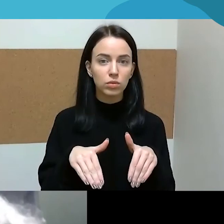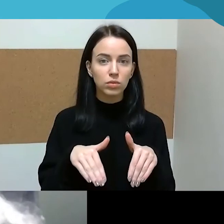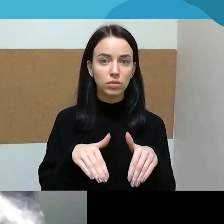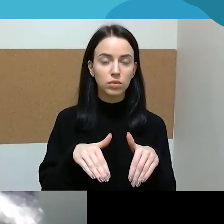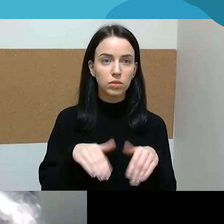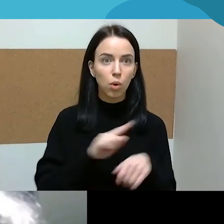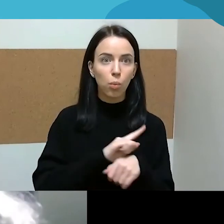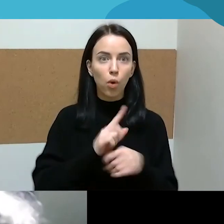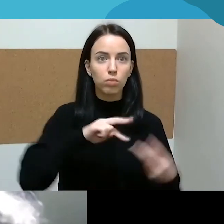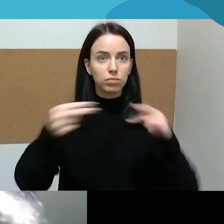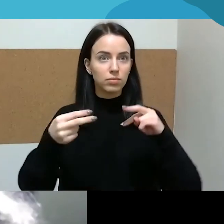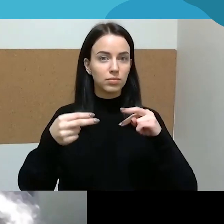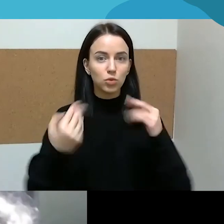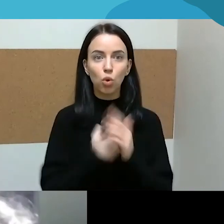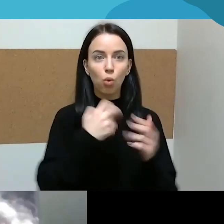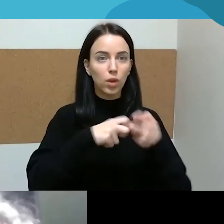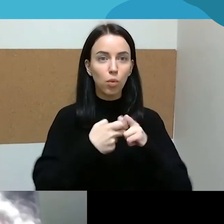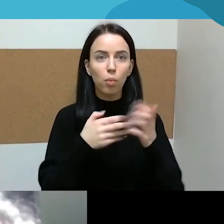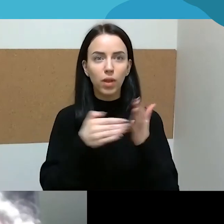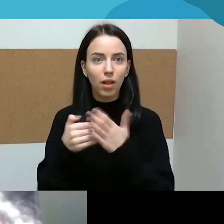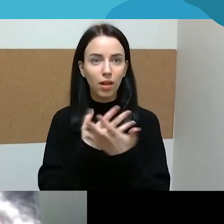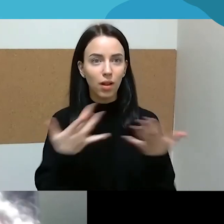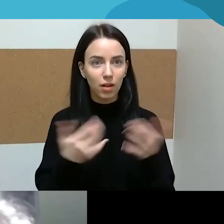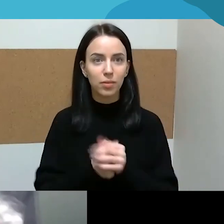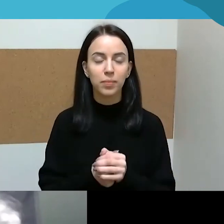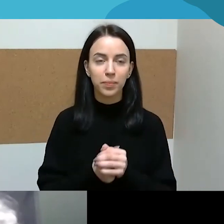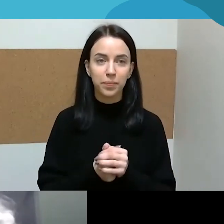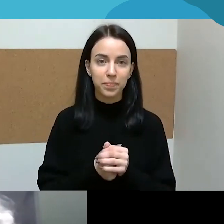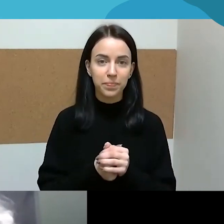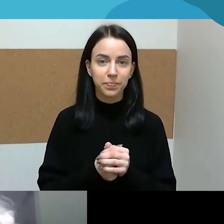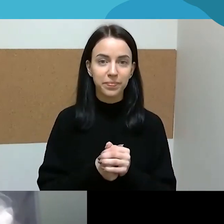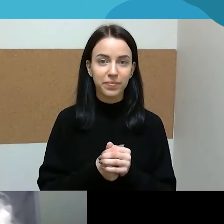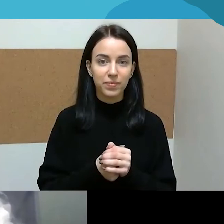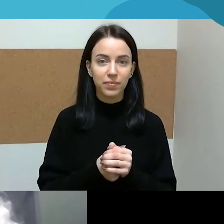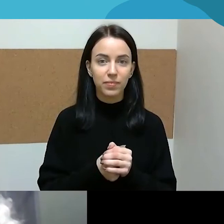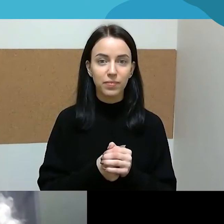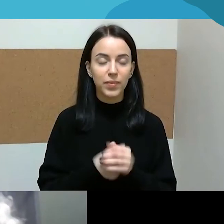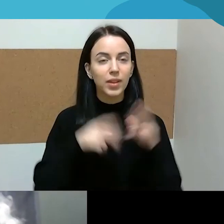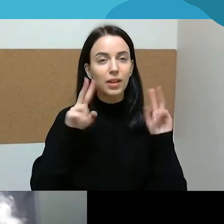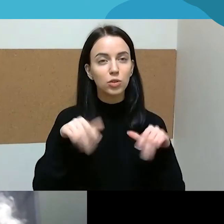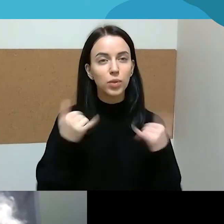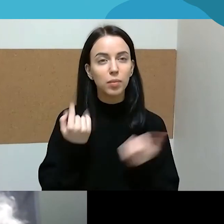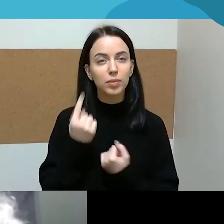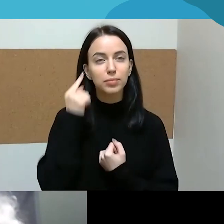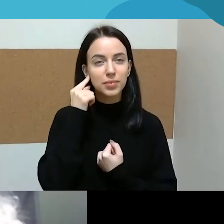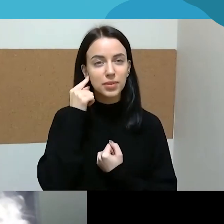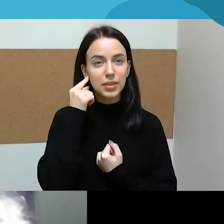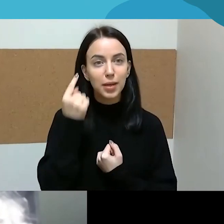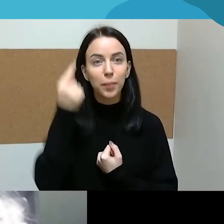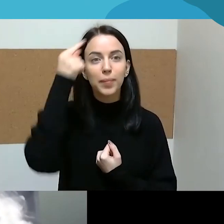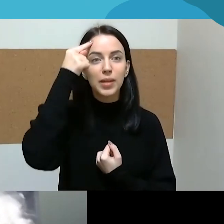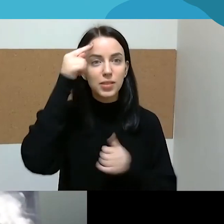kai pasirodo, tarpsnis kitas ir nauji iššūkiai. Bet aš tiesiog, besiklausant, man atėjo toks prisiminimas, kad